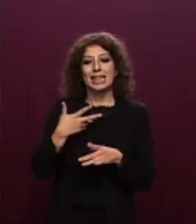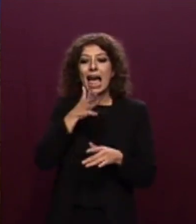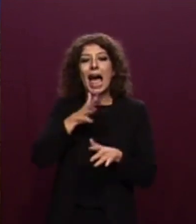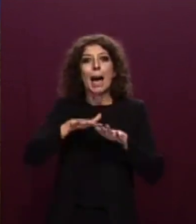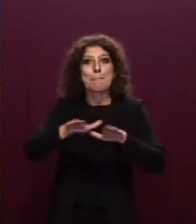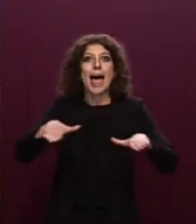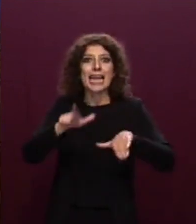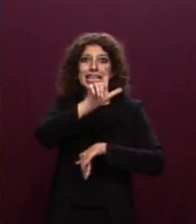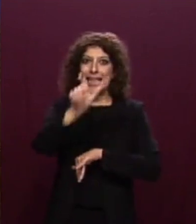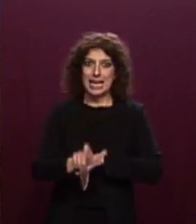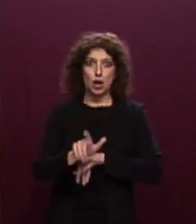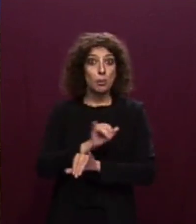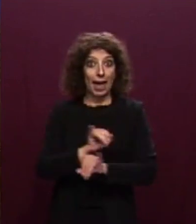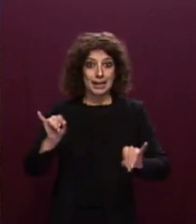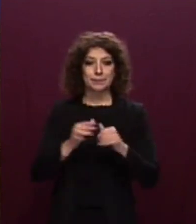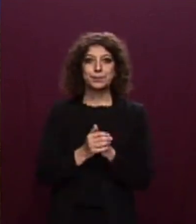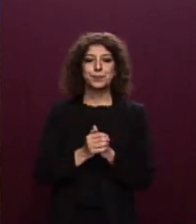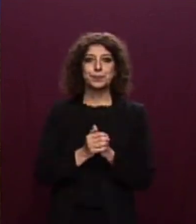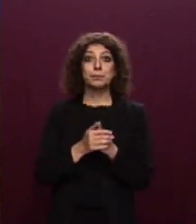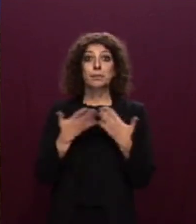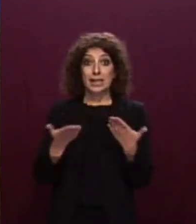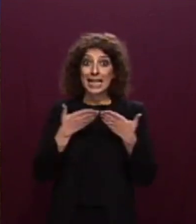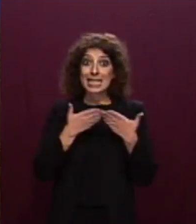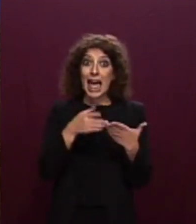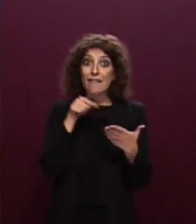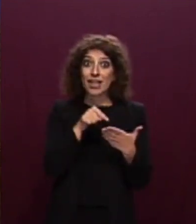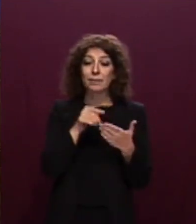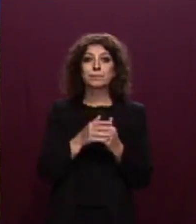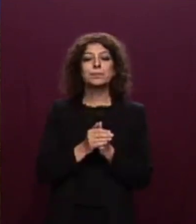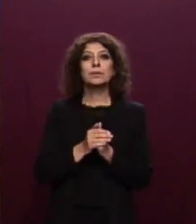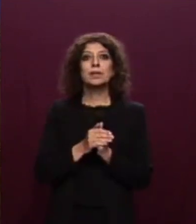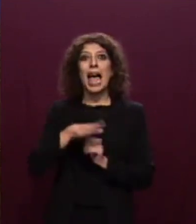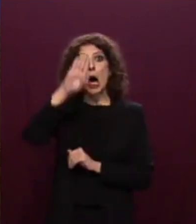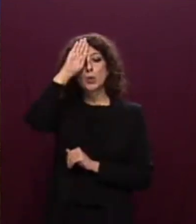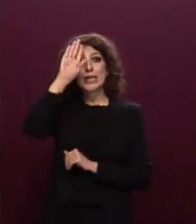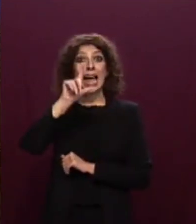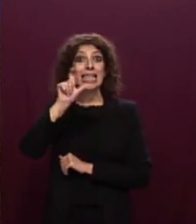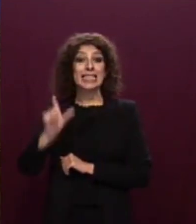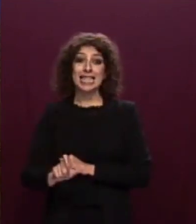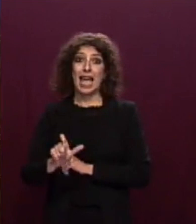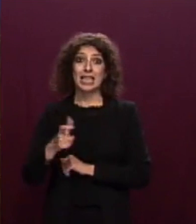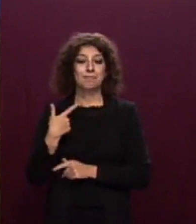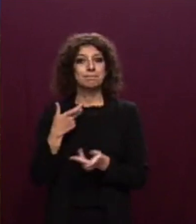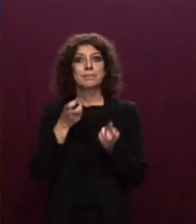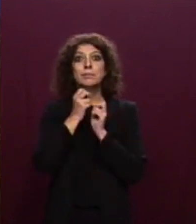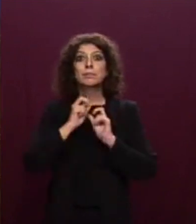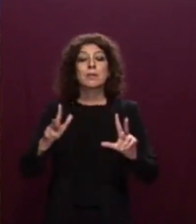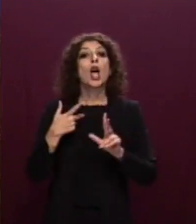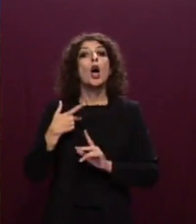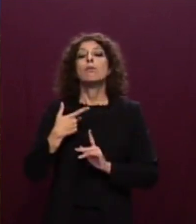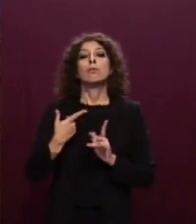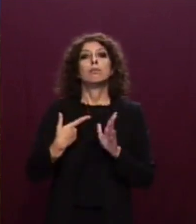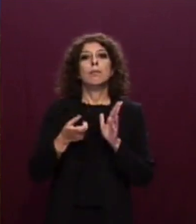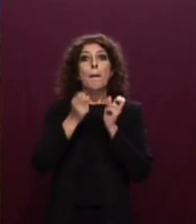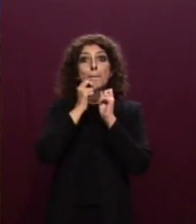delle altre due. E di conseguenza, alla nave in questione, le autorità italiane non hanno notificato mai alcun provvedimento di